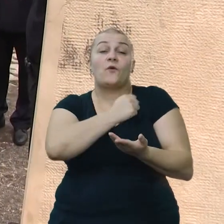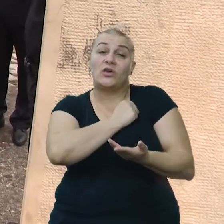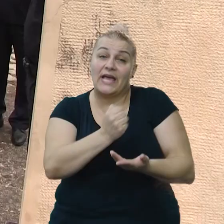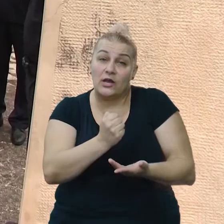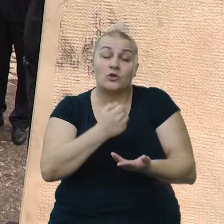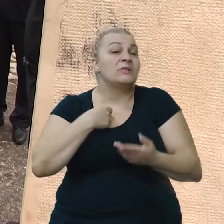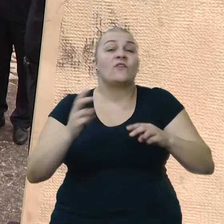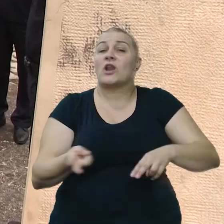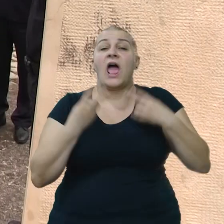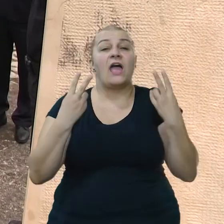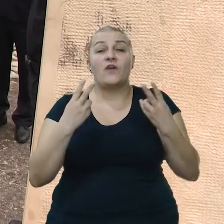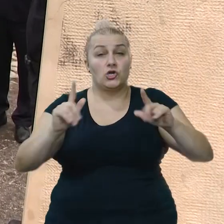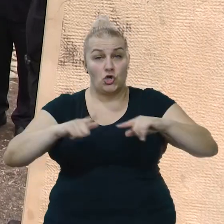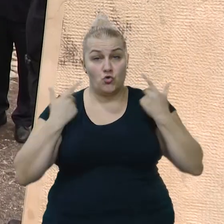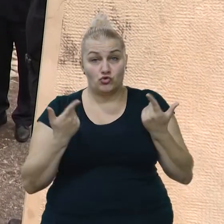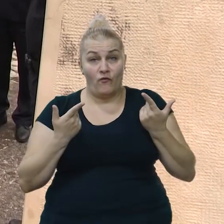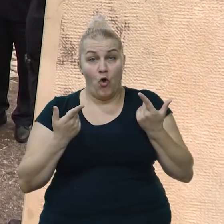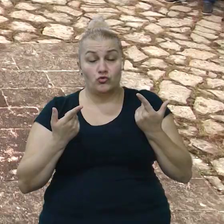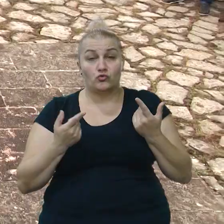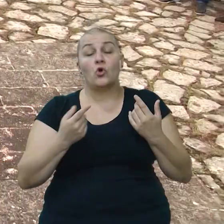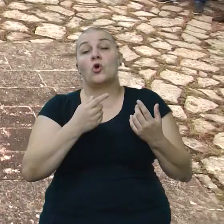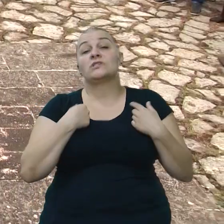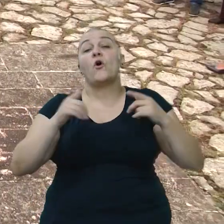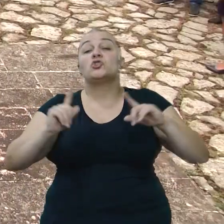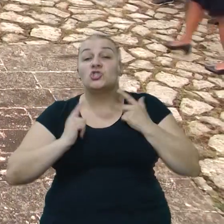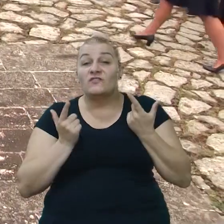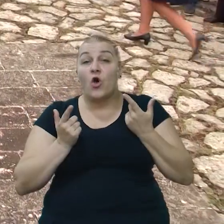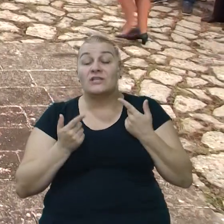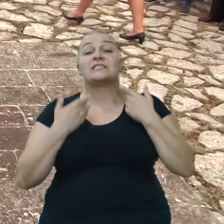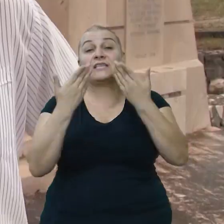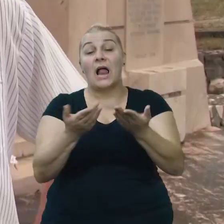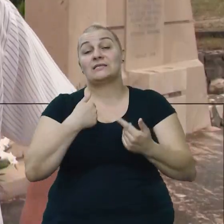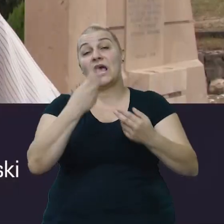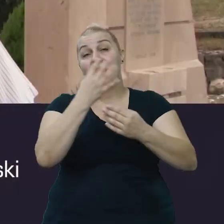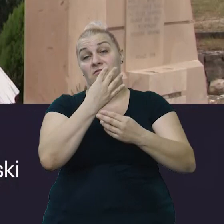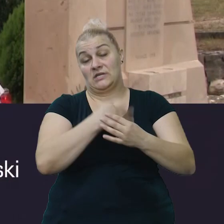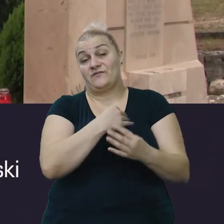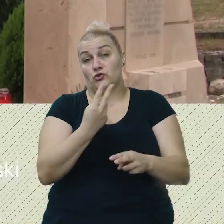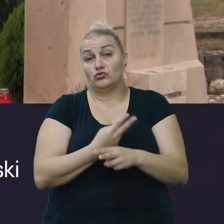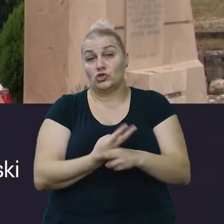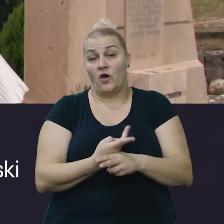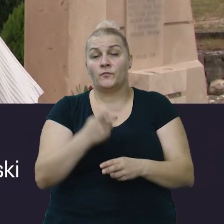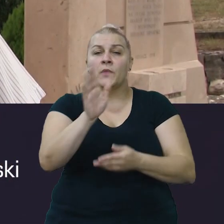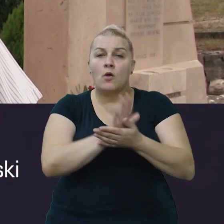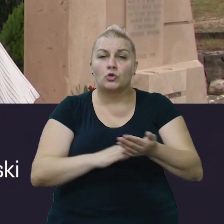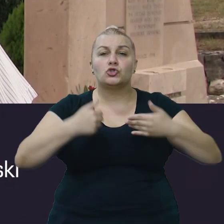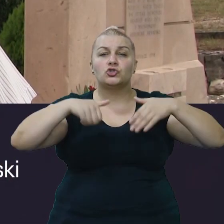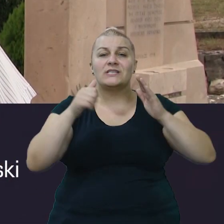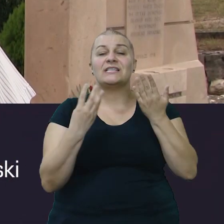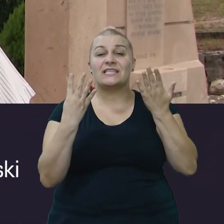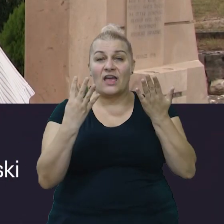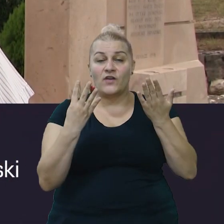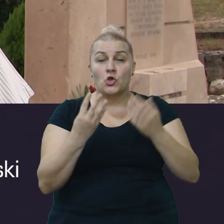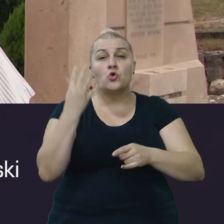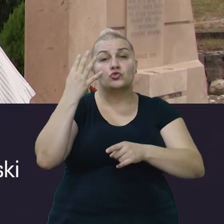najvažnije što imaju živote za Hrvatsku državu. Borba je počela 16.9.91. godine u